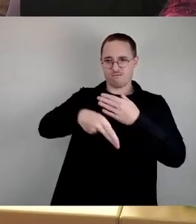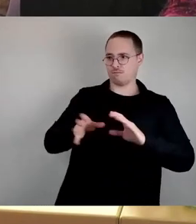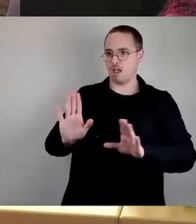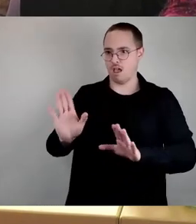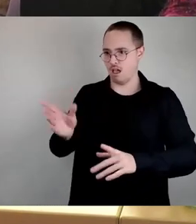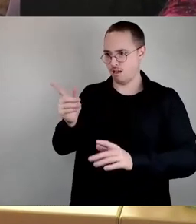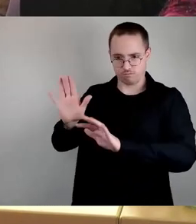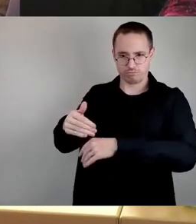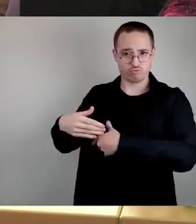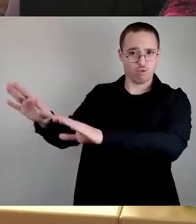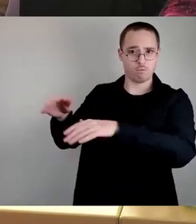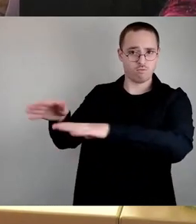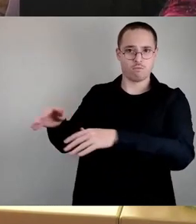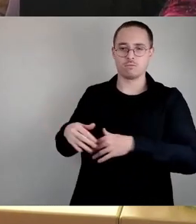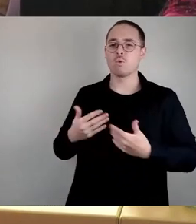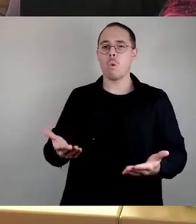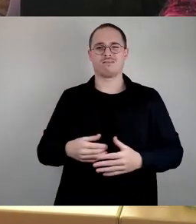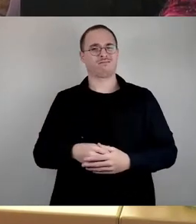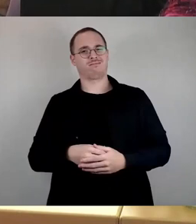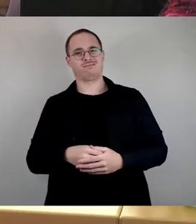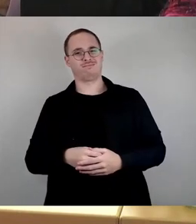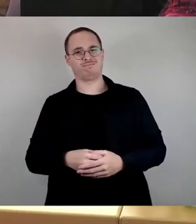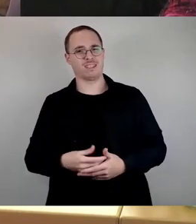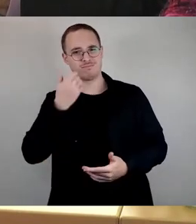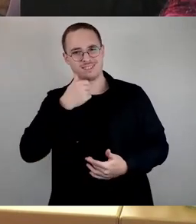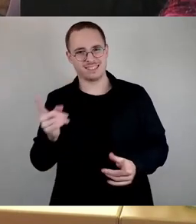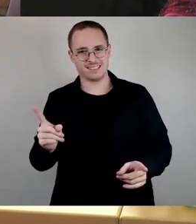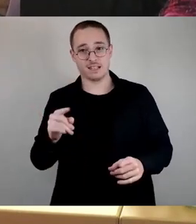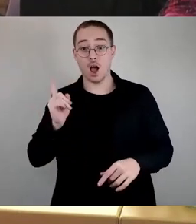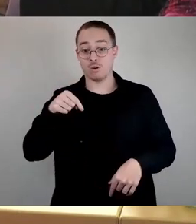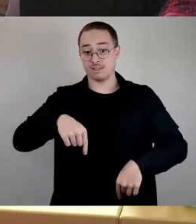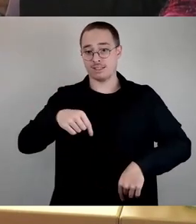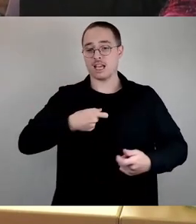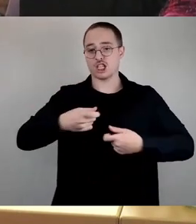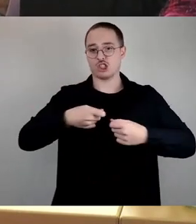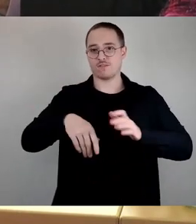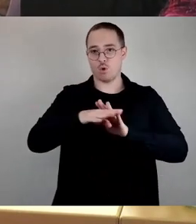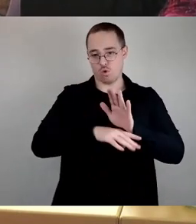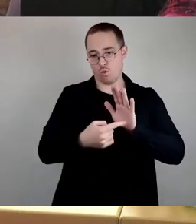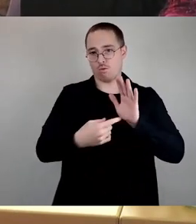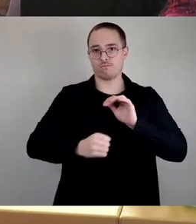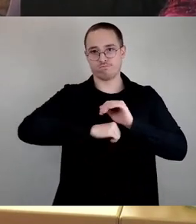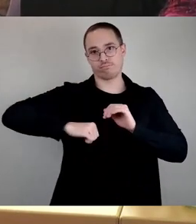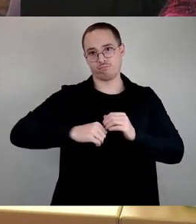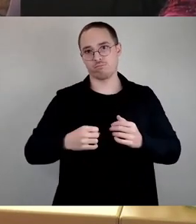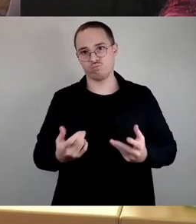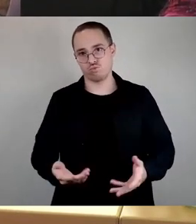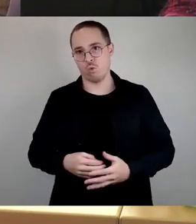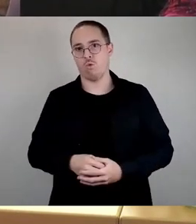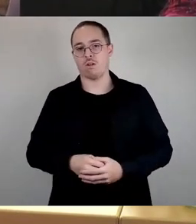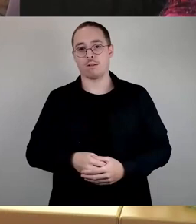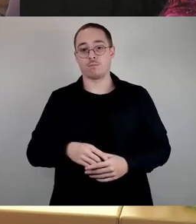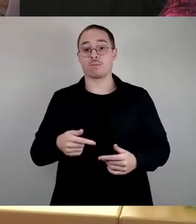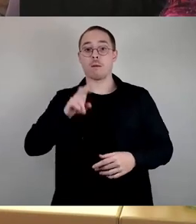nicht haltbar ist, zumal es auch gegen unsere Geschäftsordnung widerspricht. Ich verweise nur auf § 11 Absatz 8, wo steht, dass jedes Mitglied des